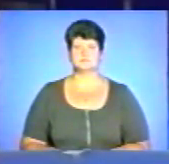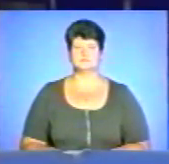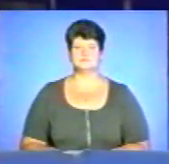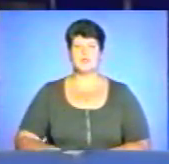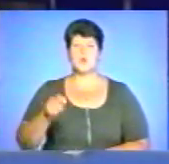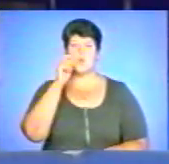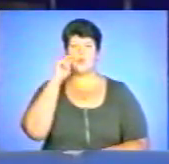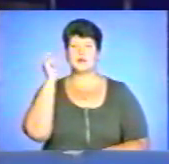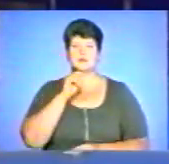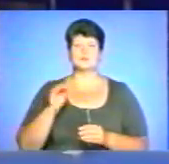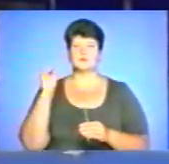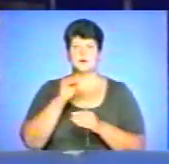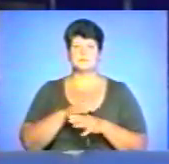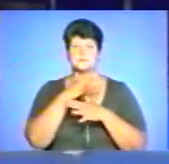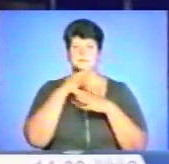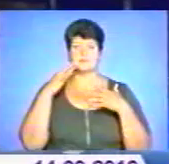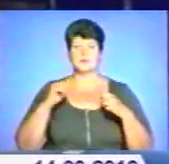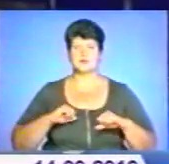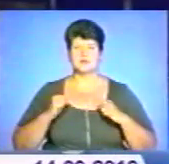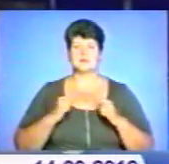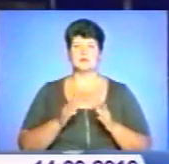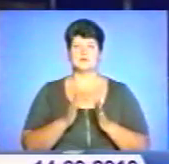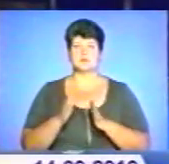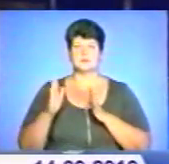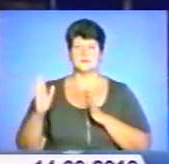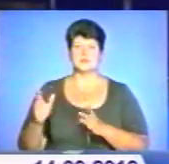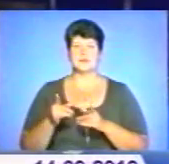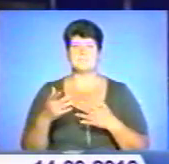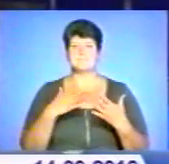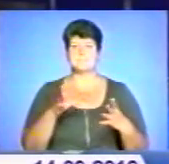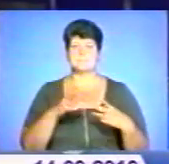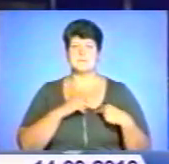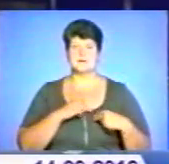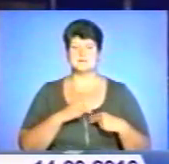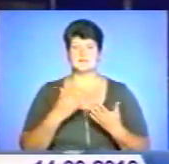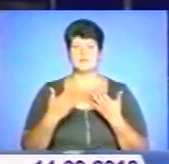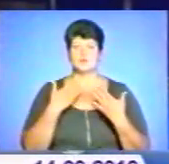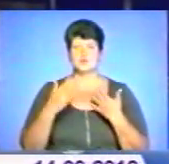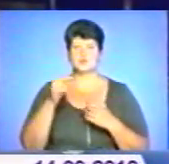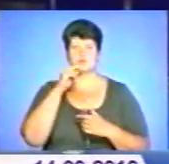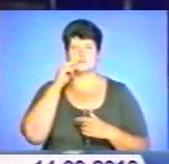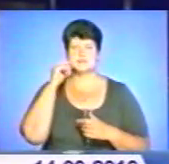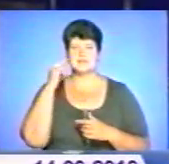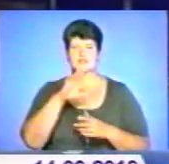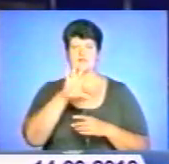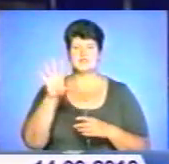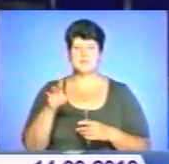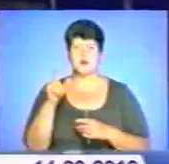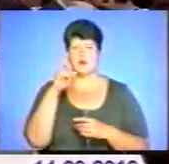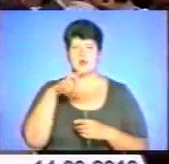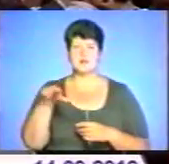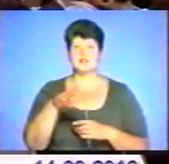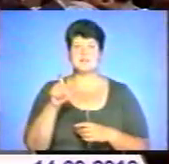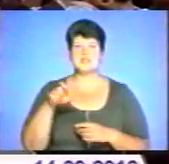Україна докладає максимум зусиль для налагодження стабільних партнерських відносин зі своїми сусідами, Росією і всіма країнами Європи.